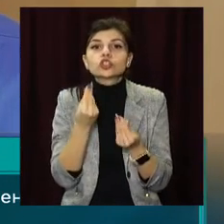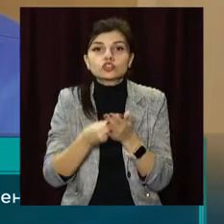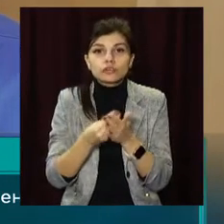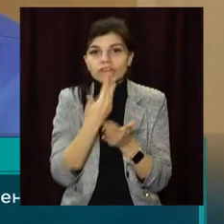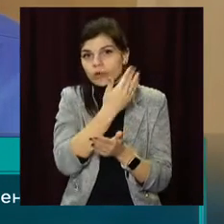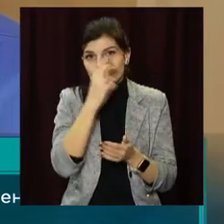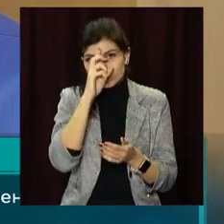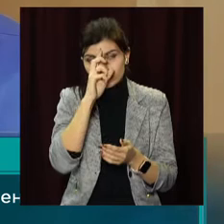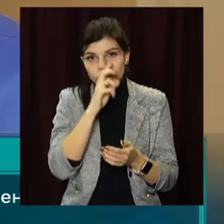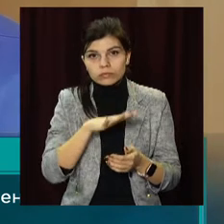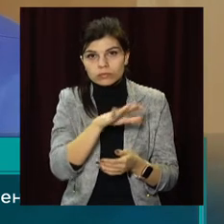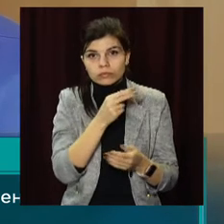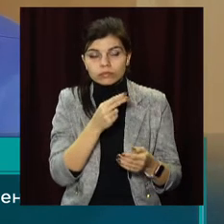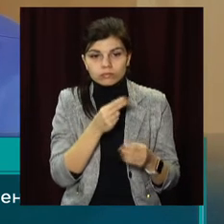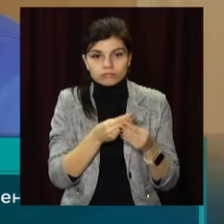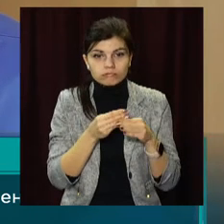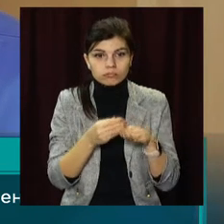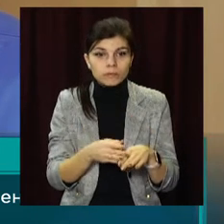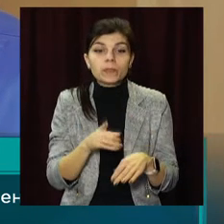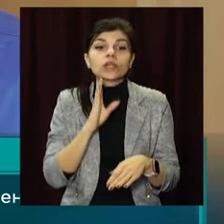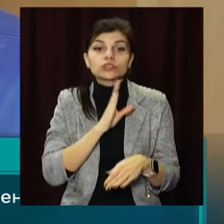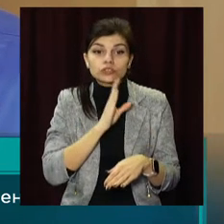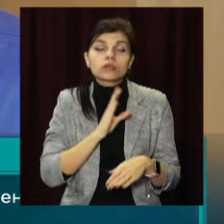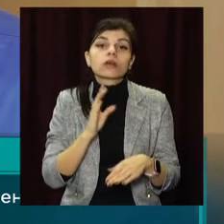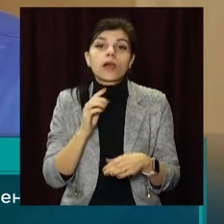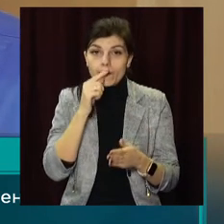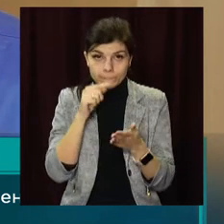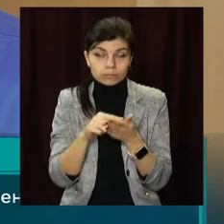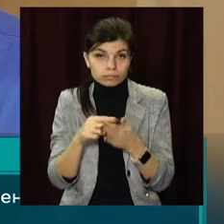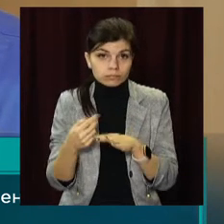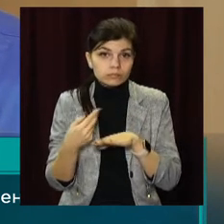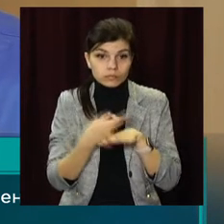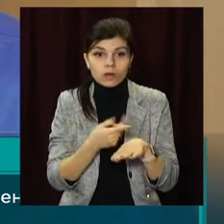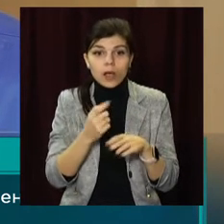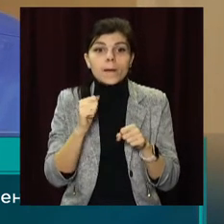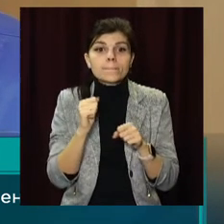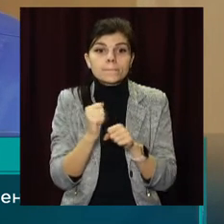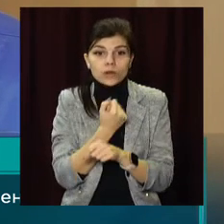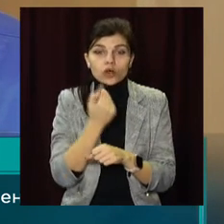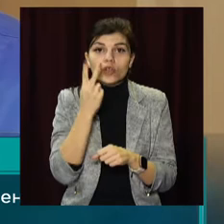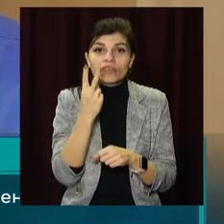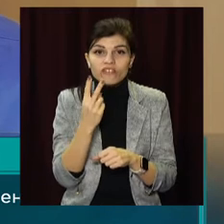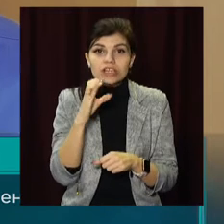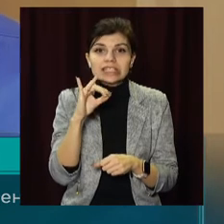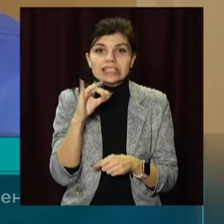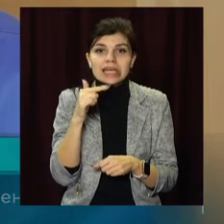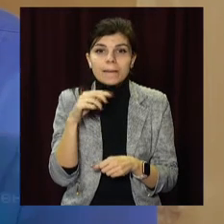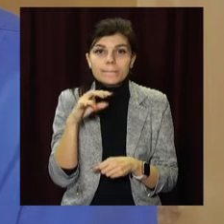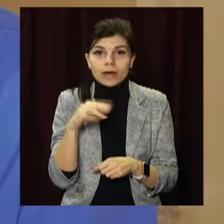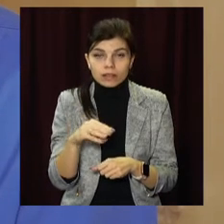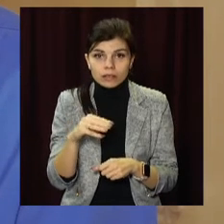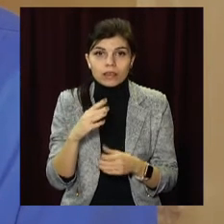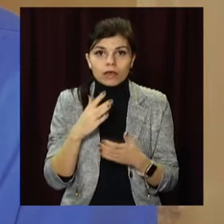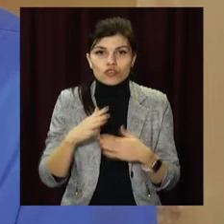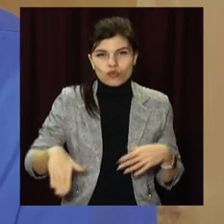удовлетворительному состоянию с переломами двух сегментів. Левой верхній конечність – перелом локтевого